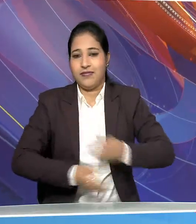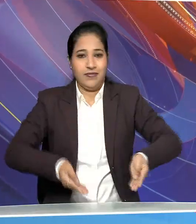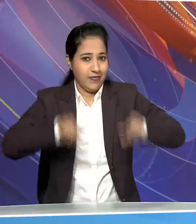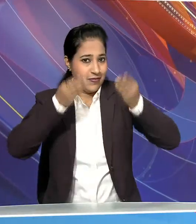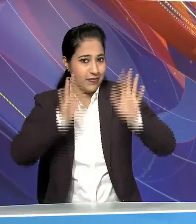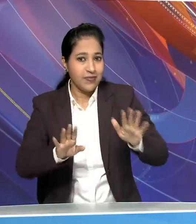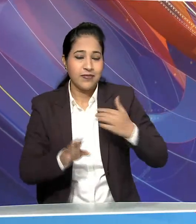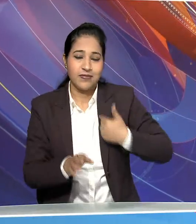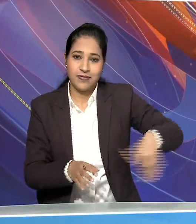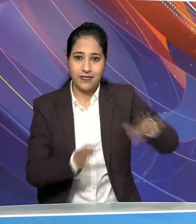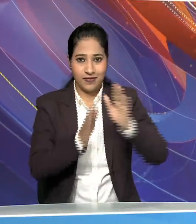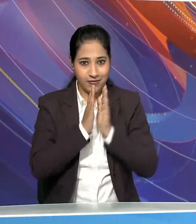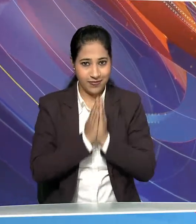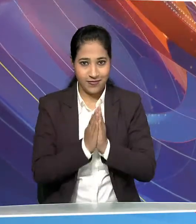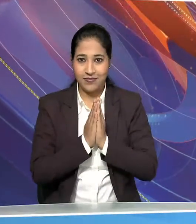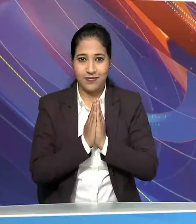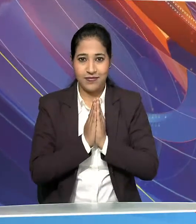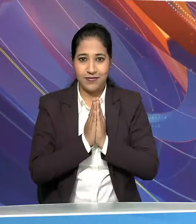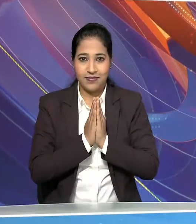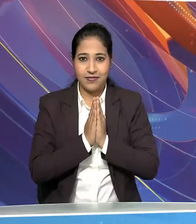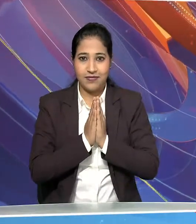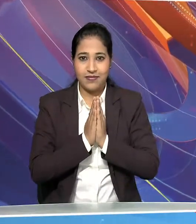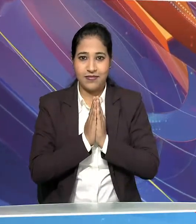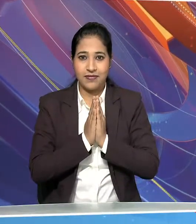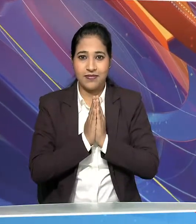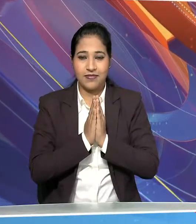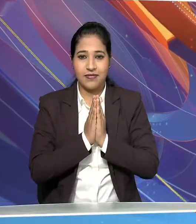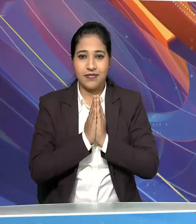आनन्द हमें दीज़े रुमती नमस्कार